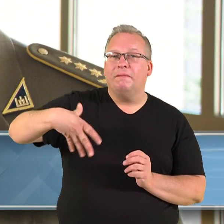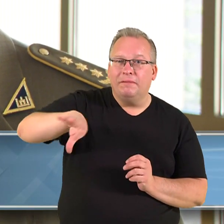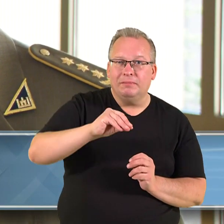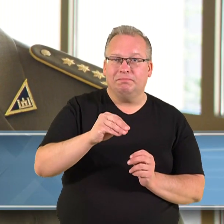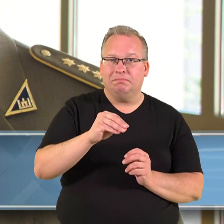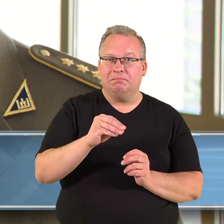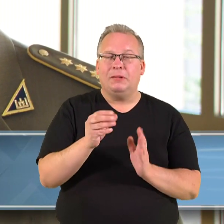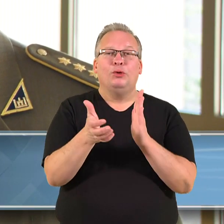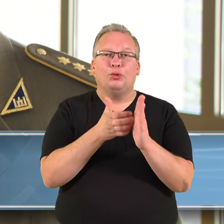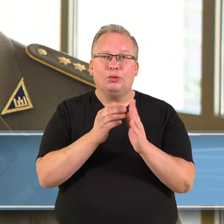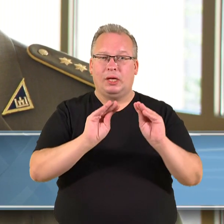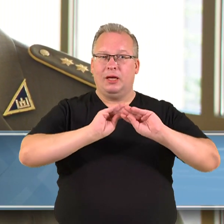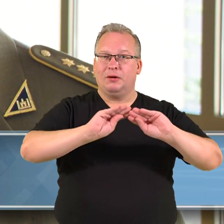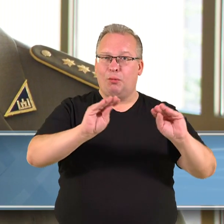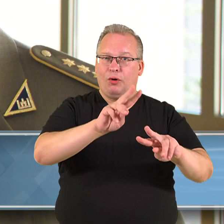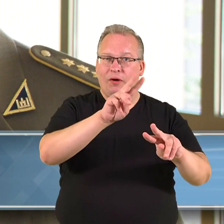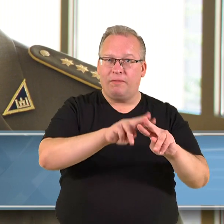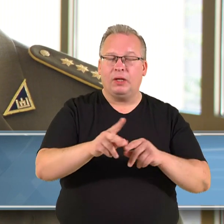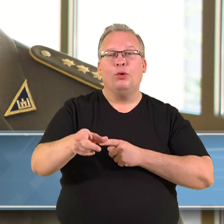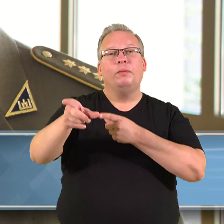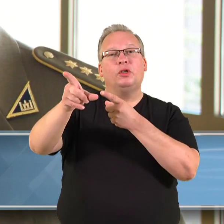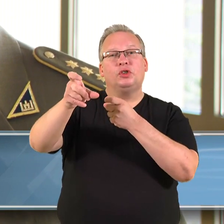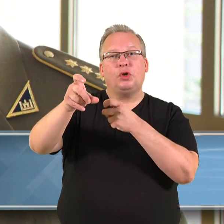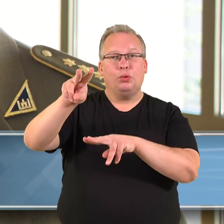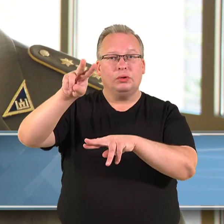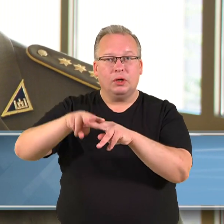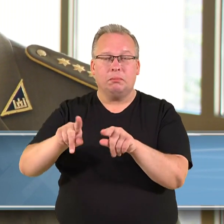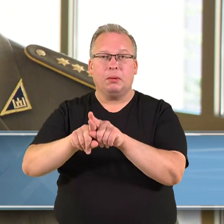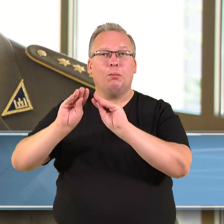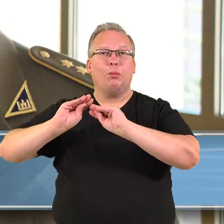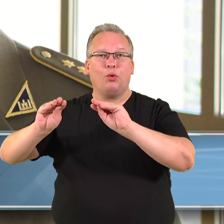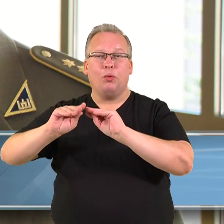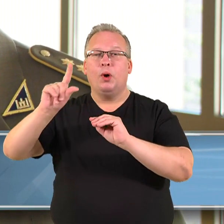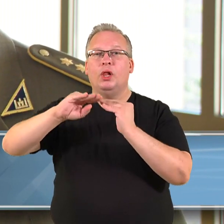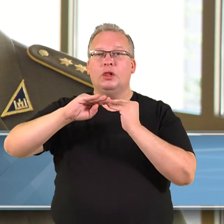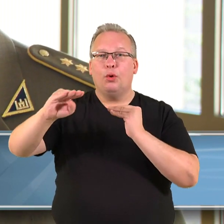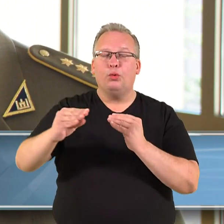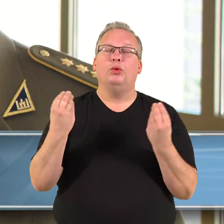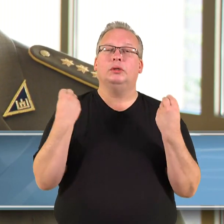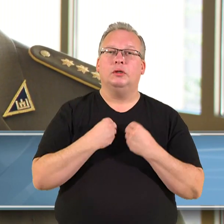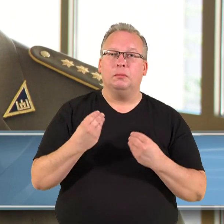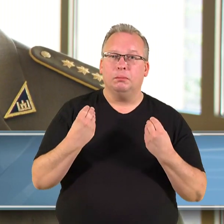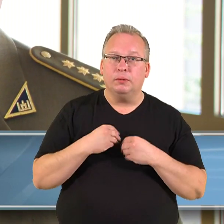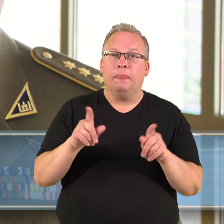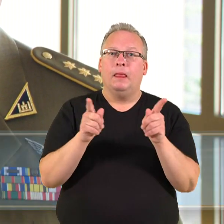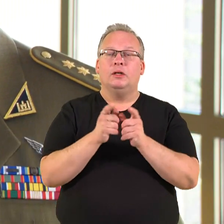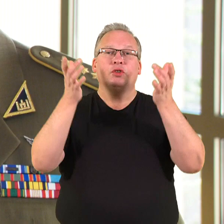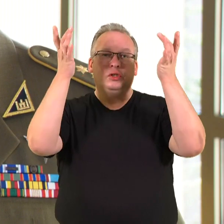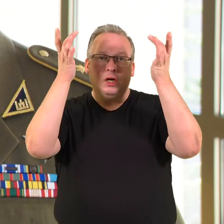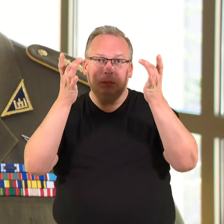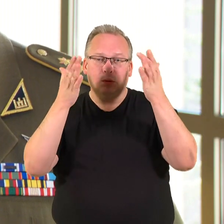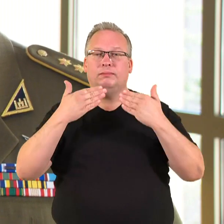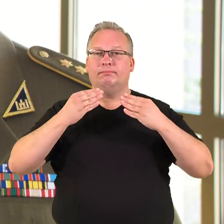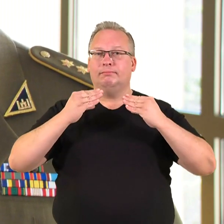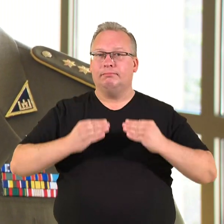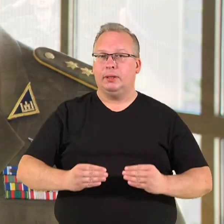žinokit, ir mokymo infrastruktūros, ir šaudiklų, ir tų pačių mokomųjų laukų, ir uniformų, ir šalmų, ir neperšanomų lėmenių,